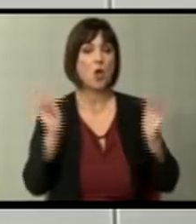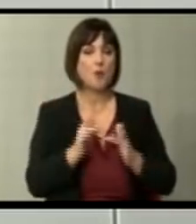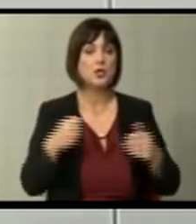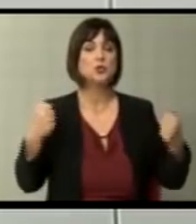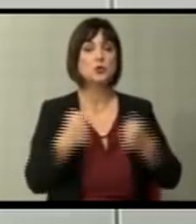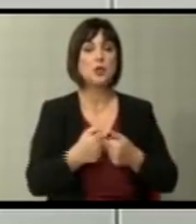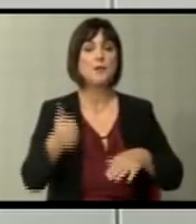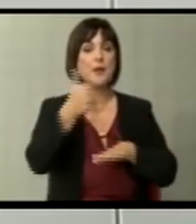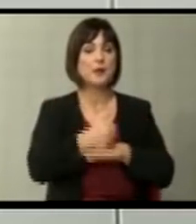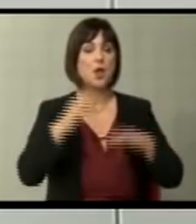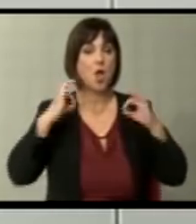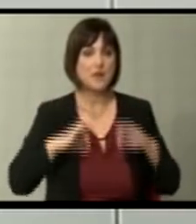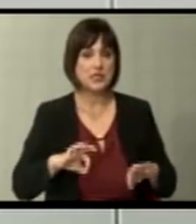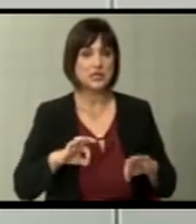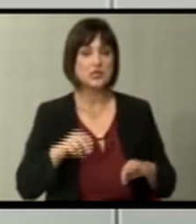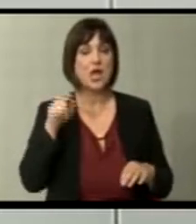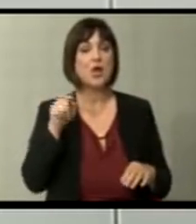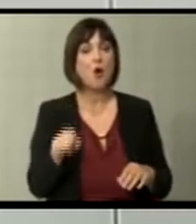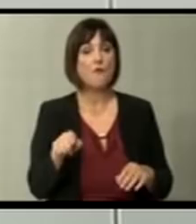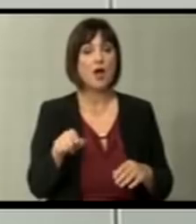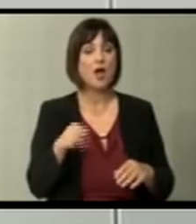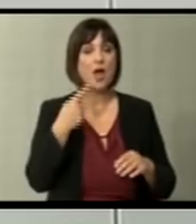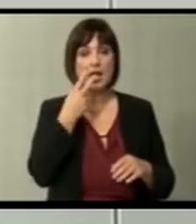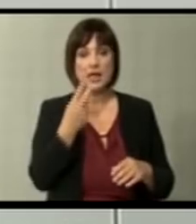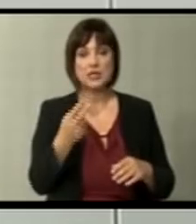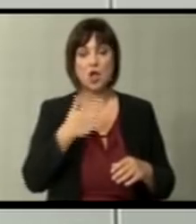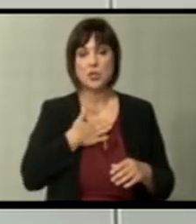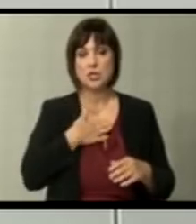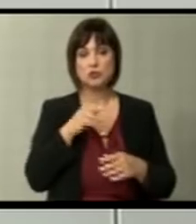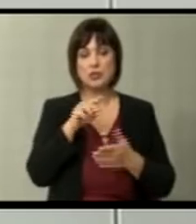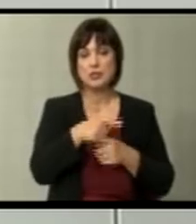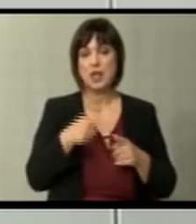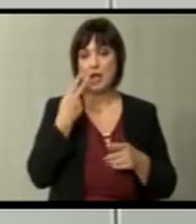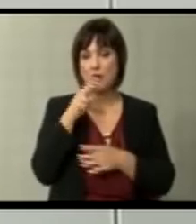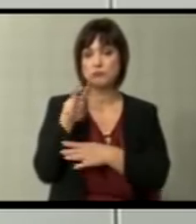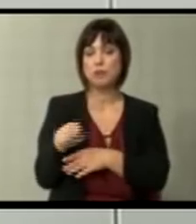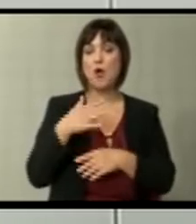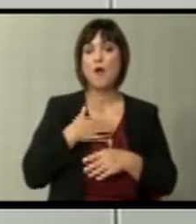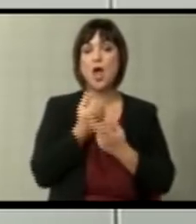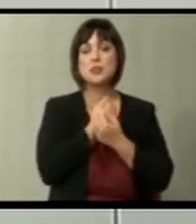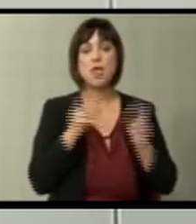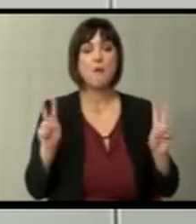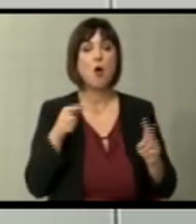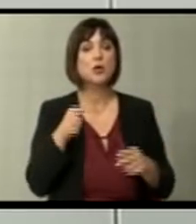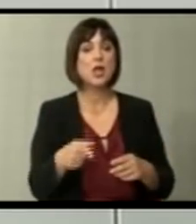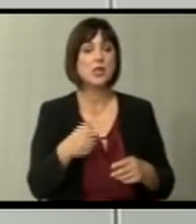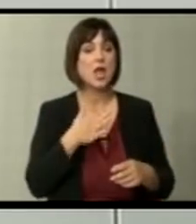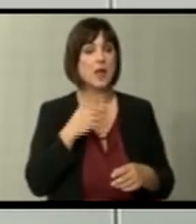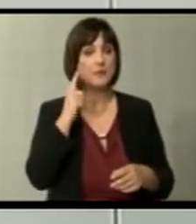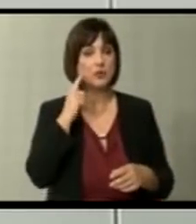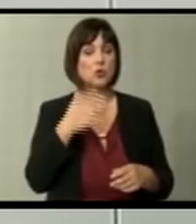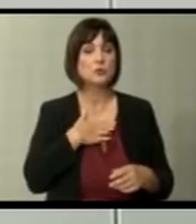помеѓу премиерот и председателот таа реално гледајќи од наш аспект како изгледува наша демократија изгледа дека сме